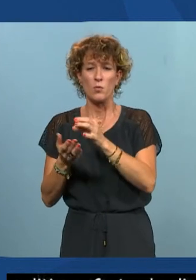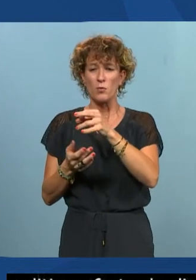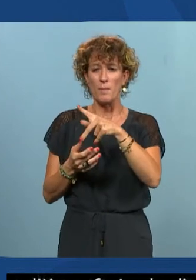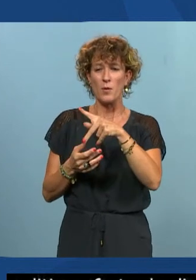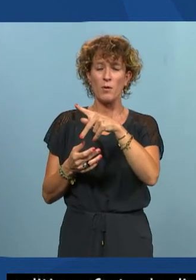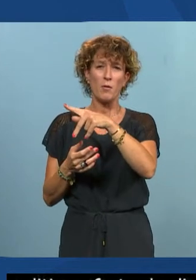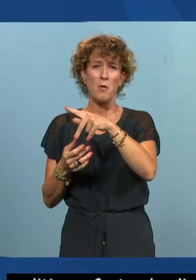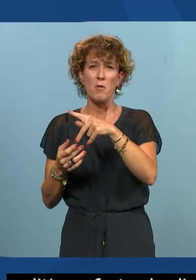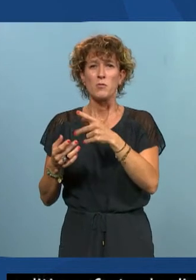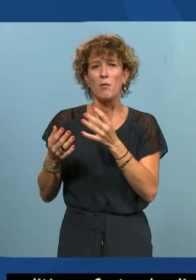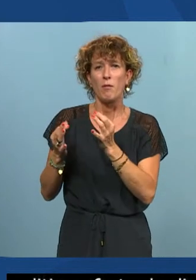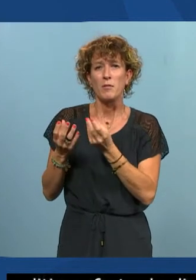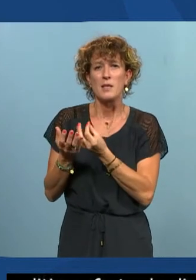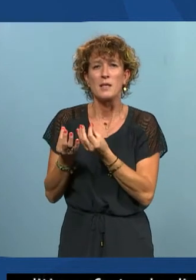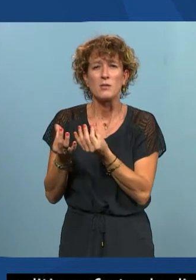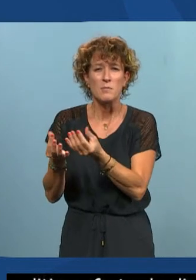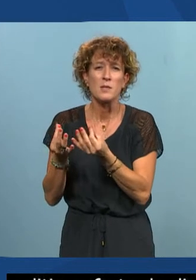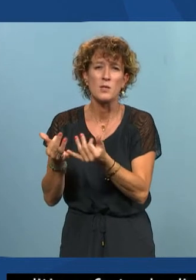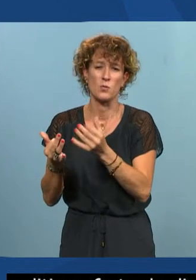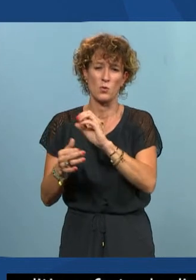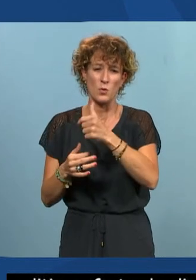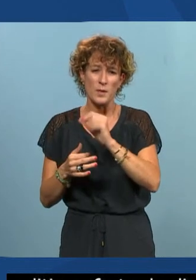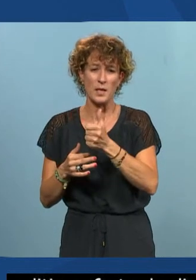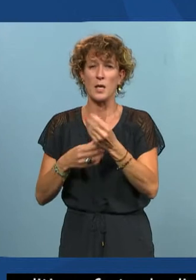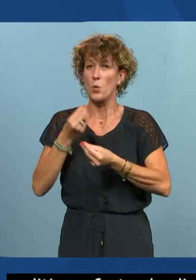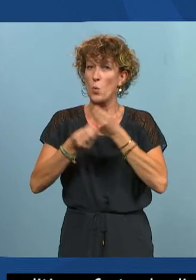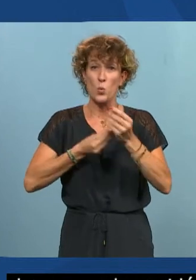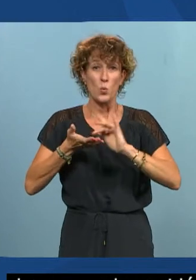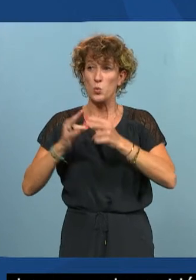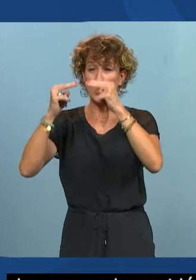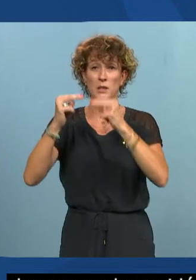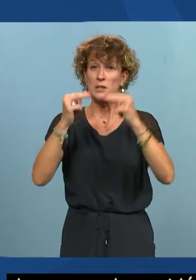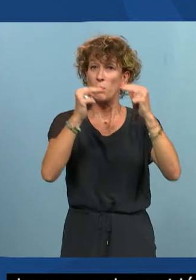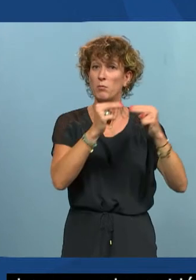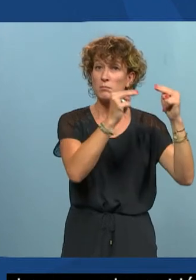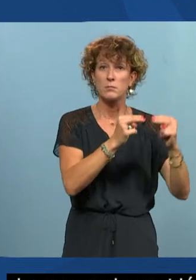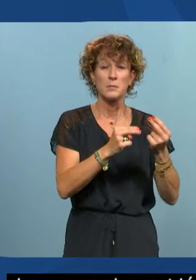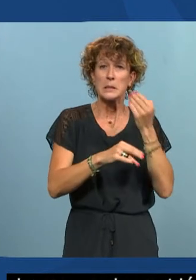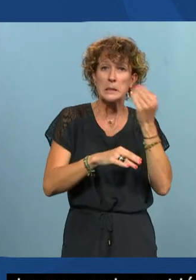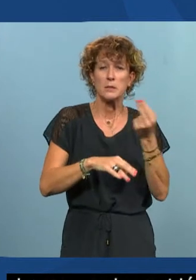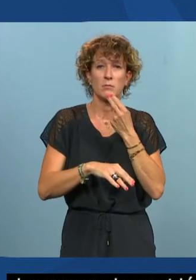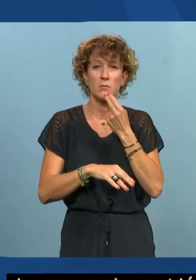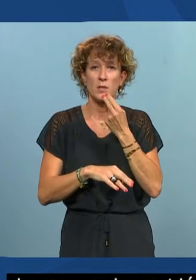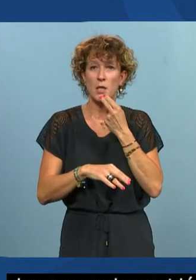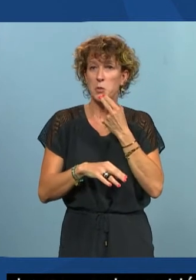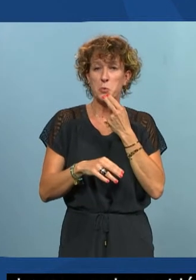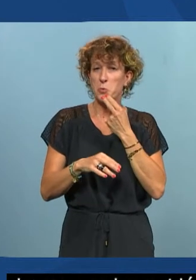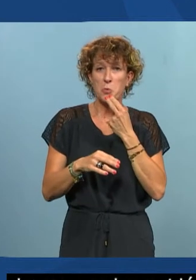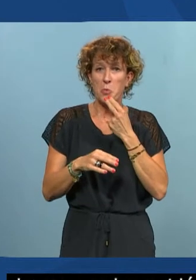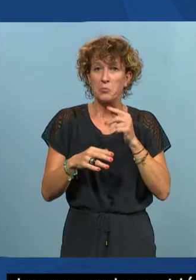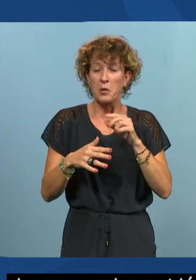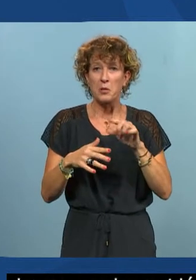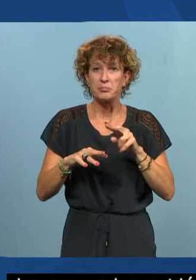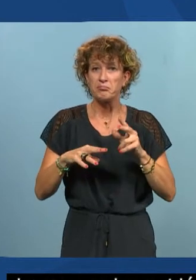de sensibilisation à l'accessibilité numérique, mais également, à tous les niveaux, dès lors qu'on va utiliser un dispositif numérique, on va